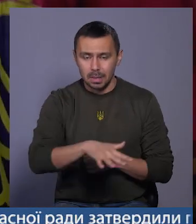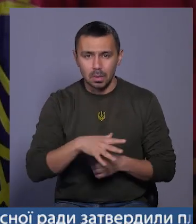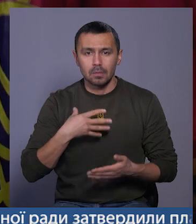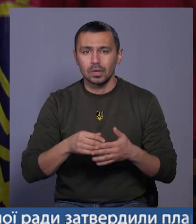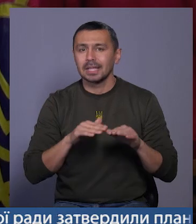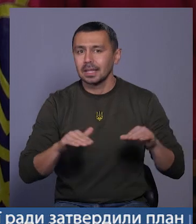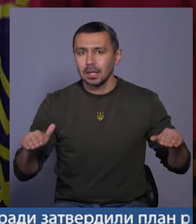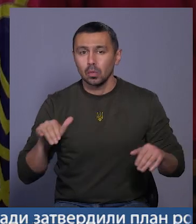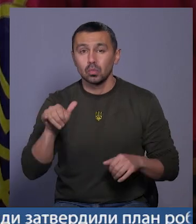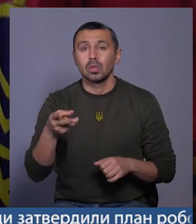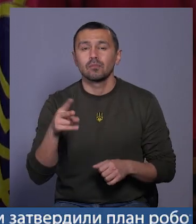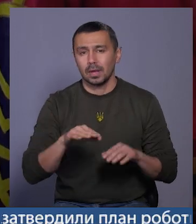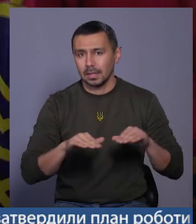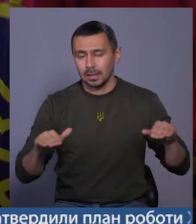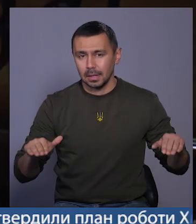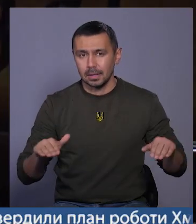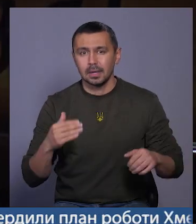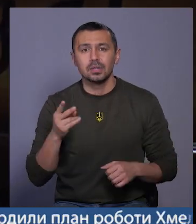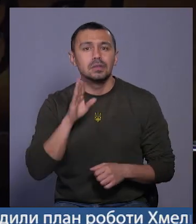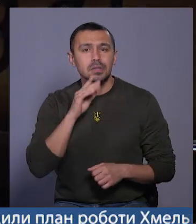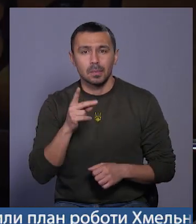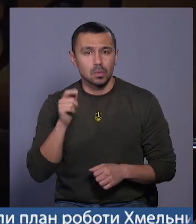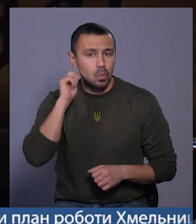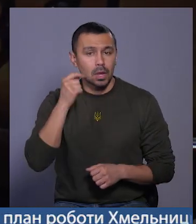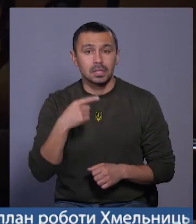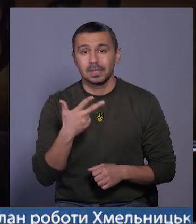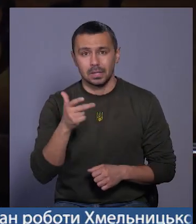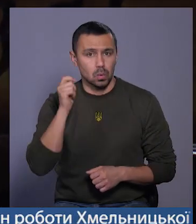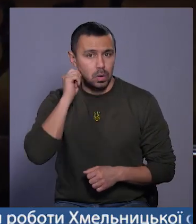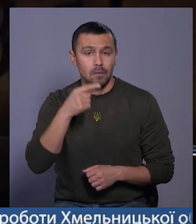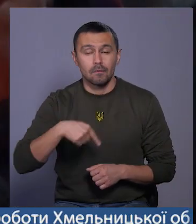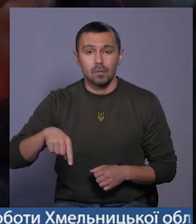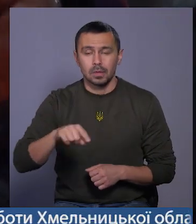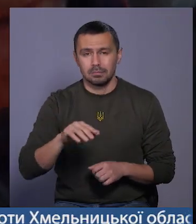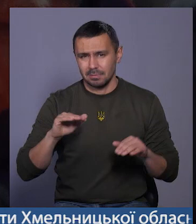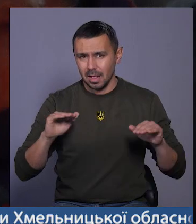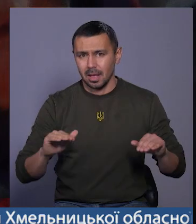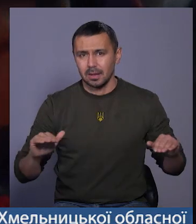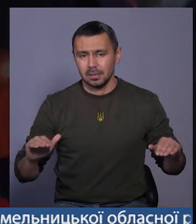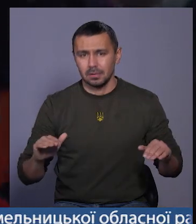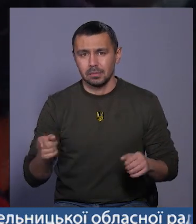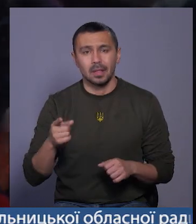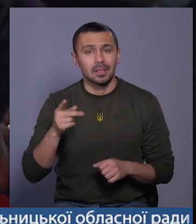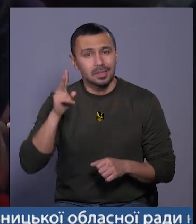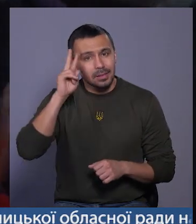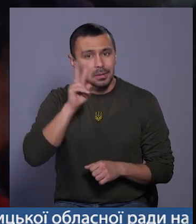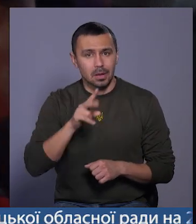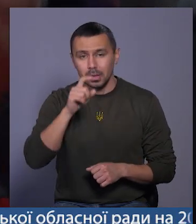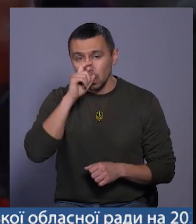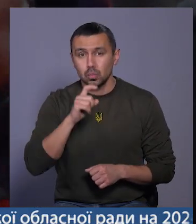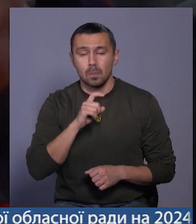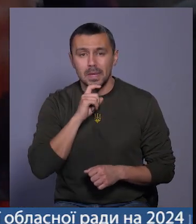своїх дітей. У нього двоє діток. Одні дівчинці півтора роки, інші три роки. Вони менесенькі. Вони навіть не знають і не